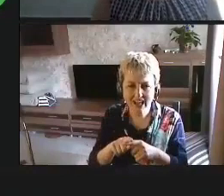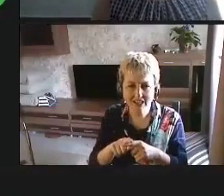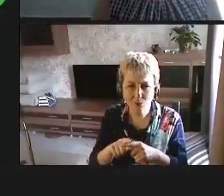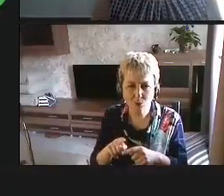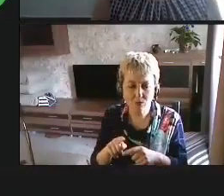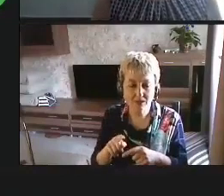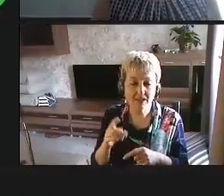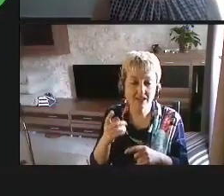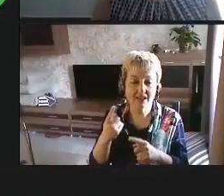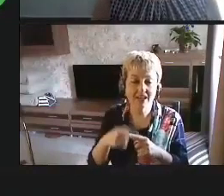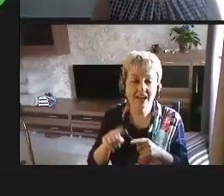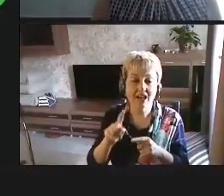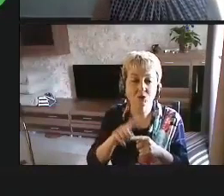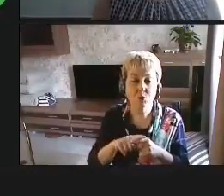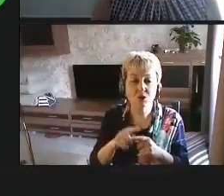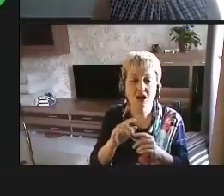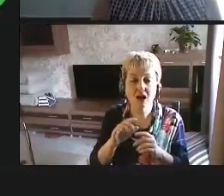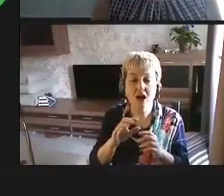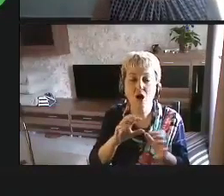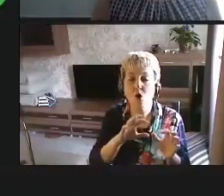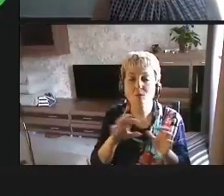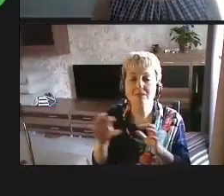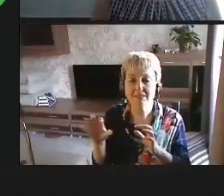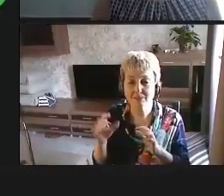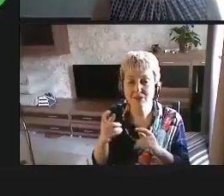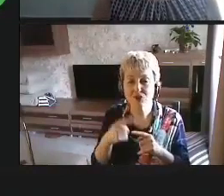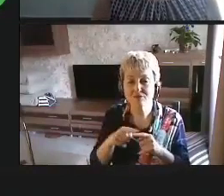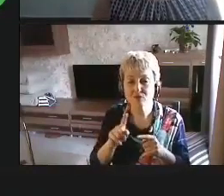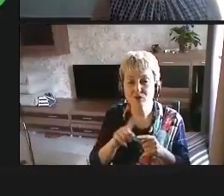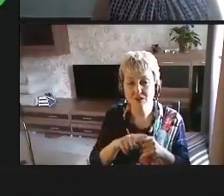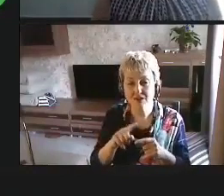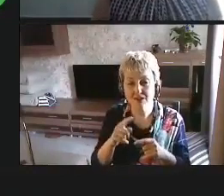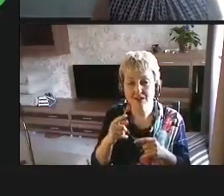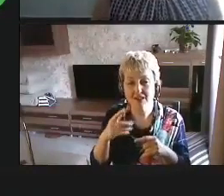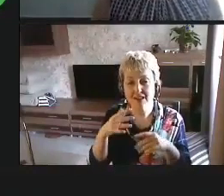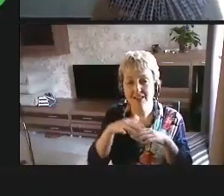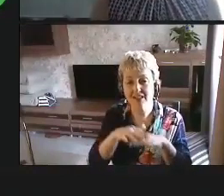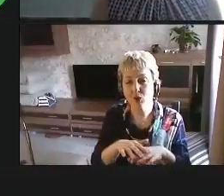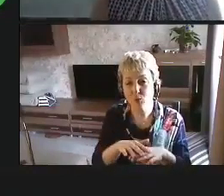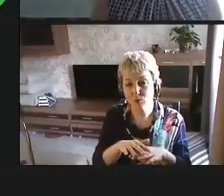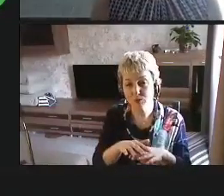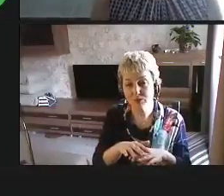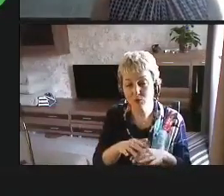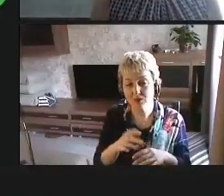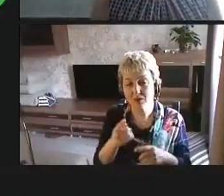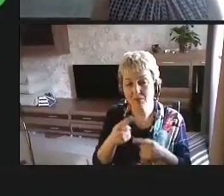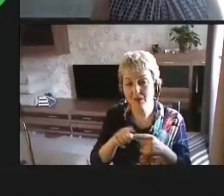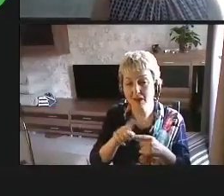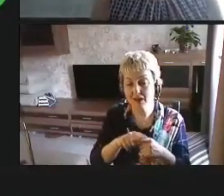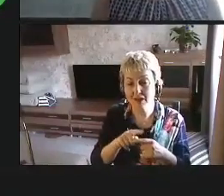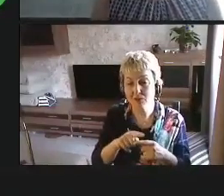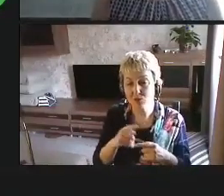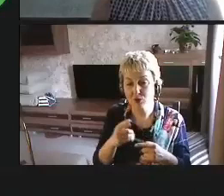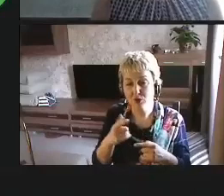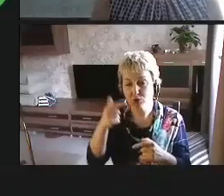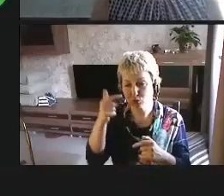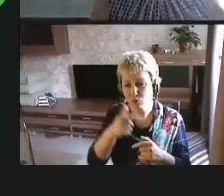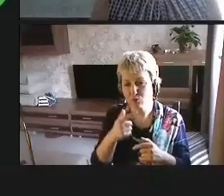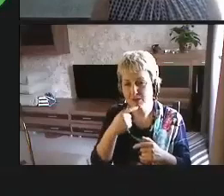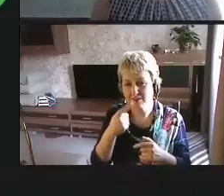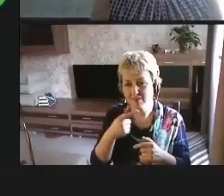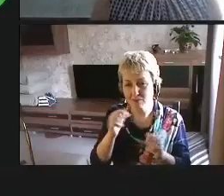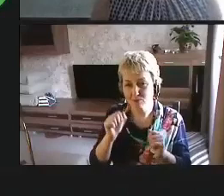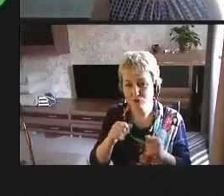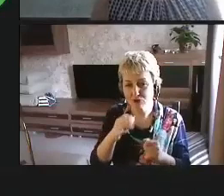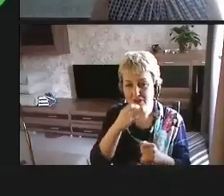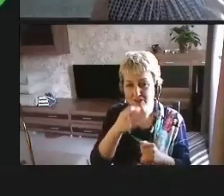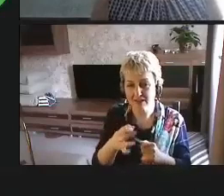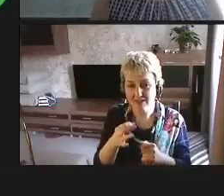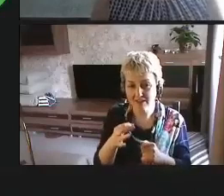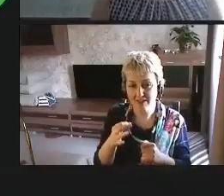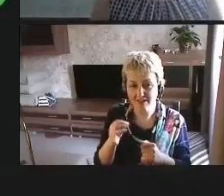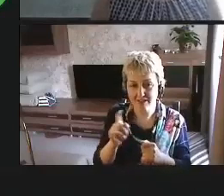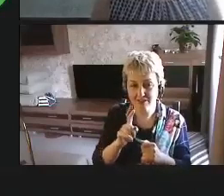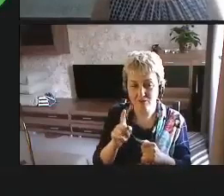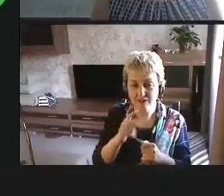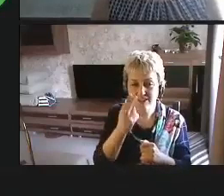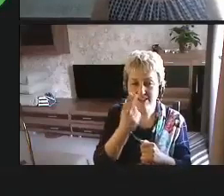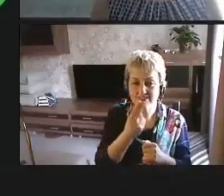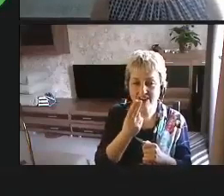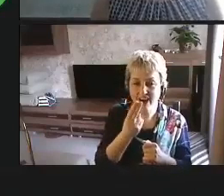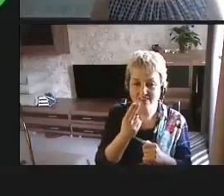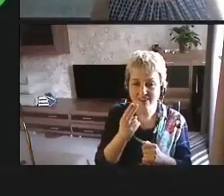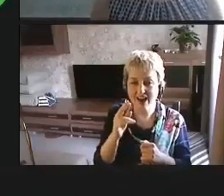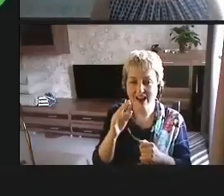которые обеспечивают вот эту самую инклюзию. Поэтому, грубо говоря, можно сказать, что цифровую